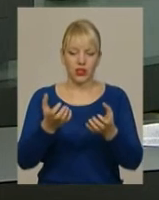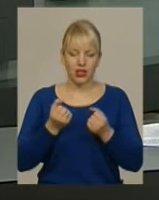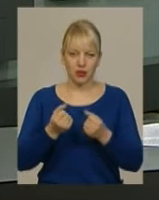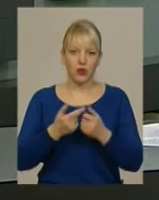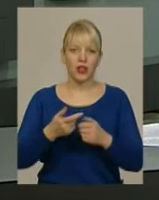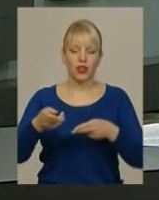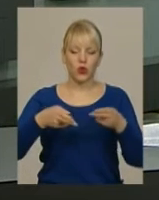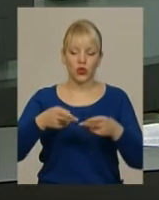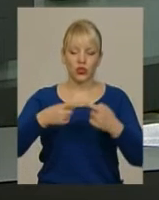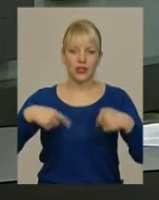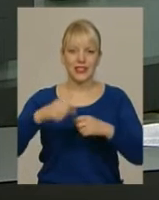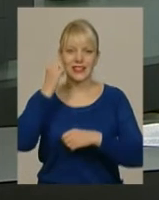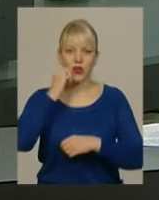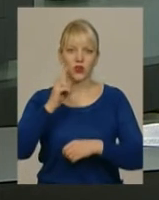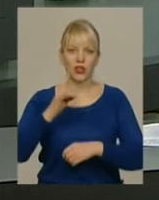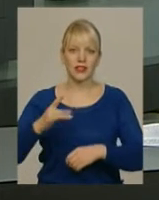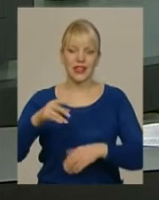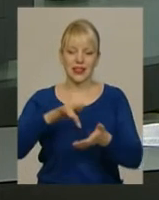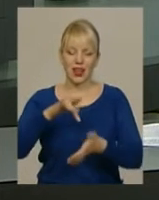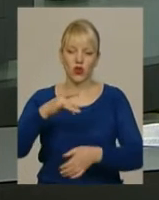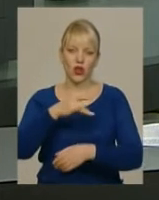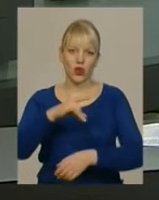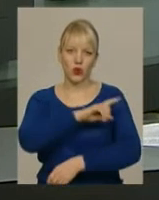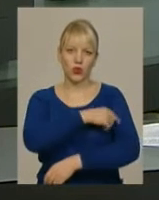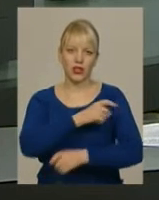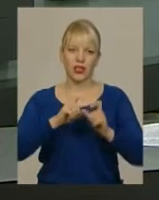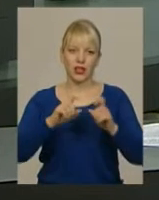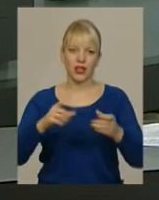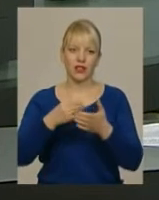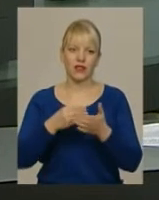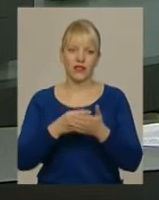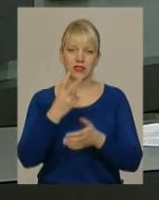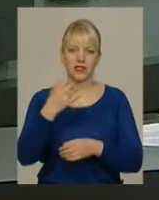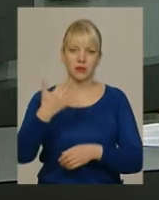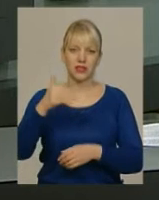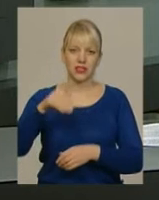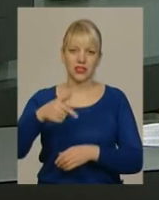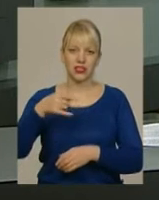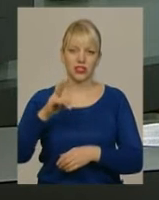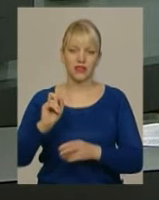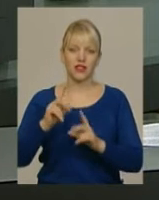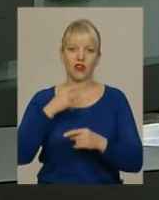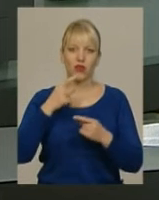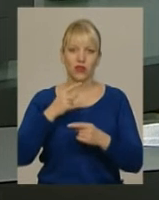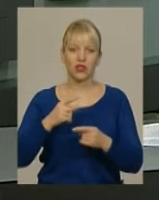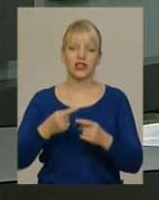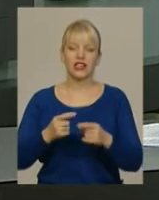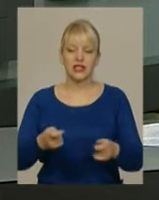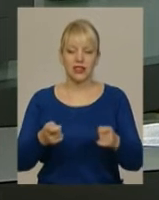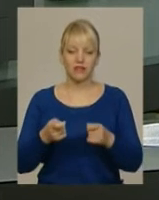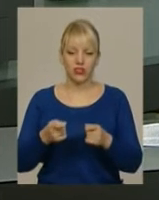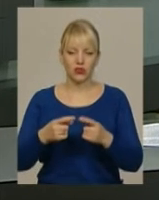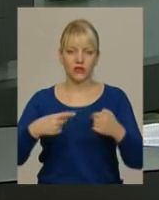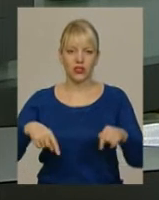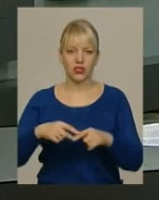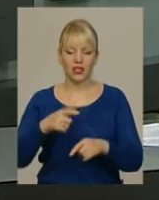Старокостянтинівської центральної районної лікарні. Вартість нового обладнання – 250 тисяч гривень. Як зазначив завідувач відділення Микола